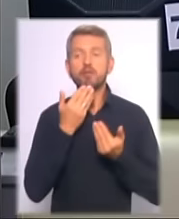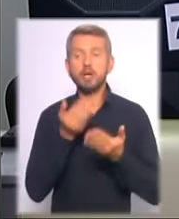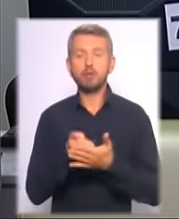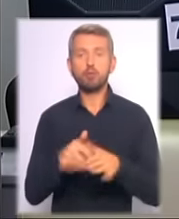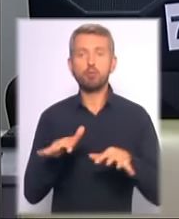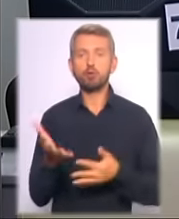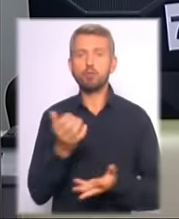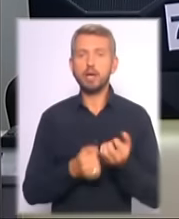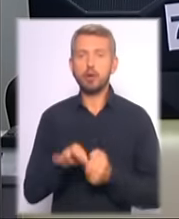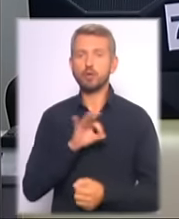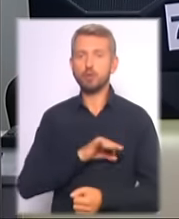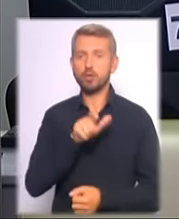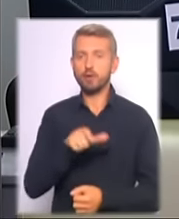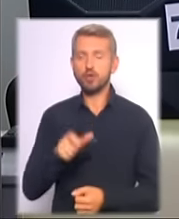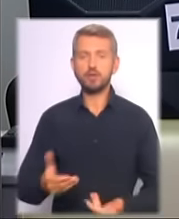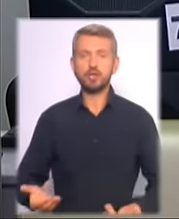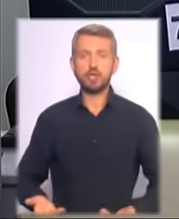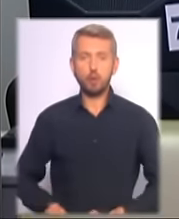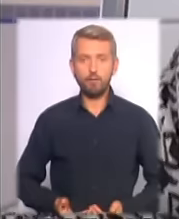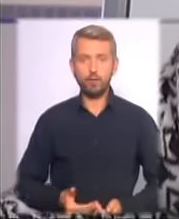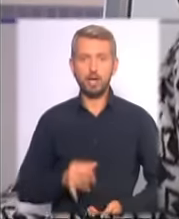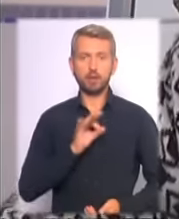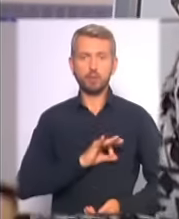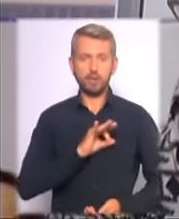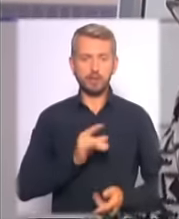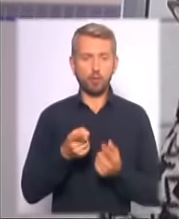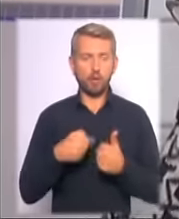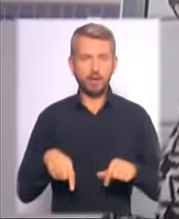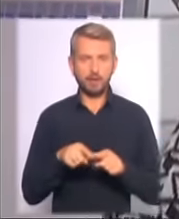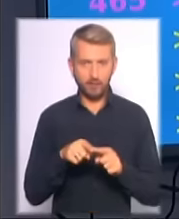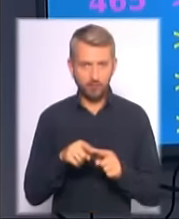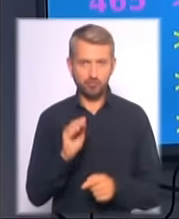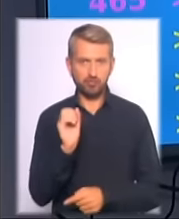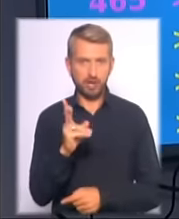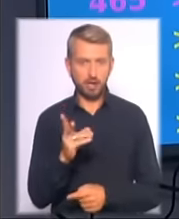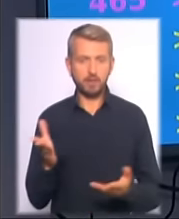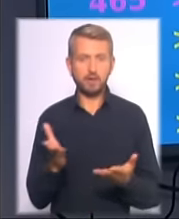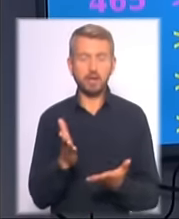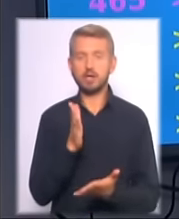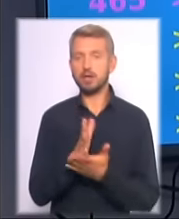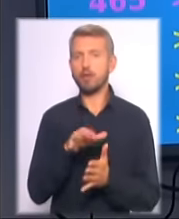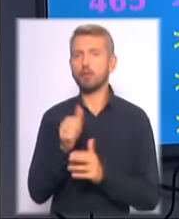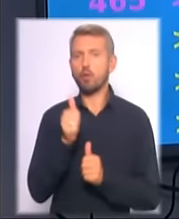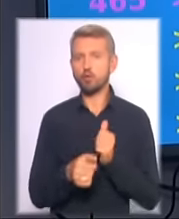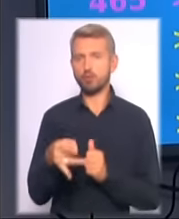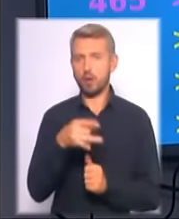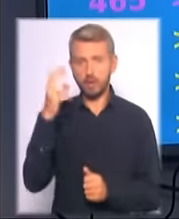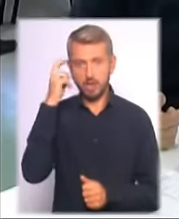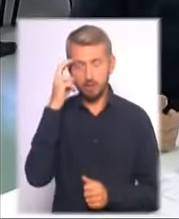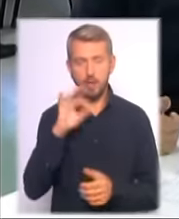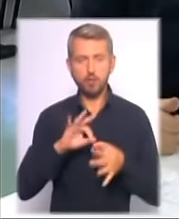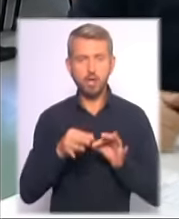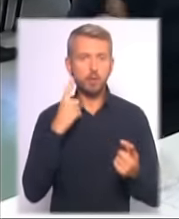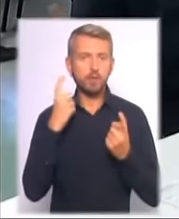пункту прийому споживачів житлово-експлуатаційної організації, який є в кожному районі столиці. Докладну